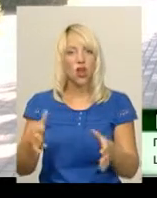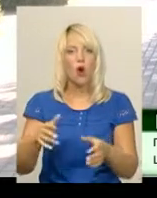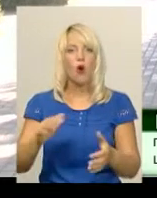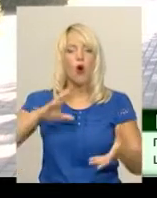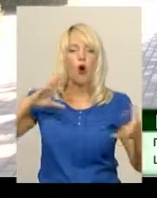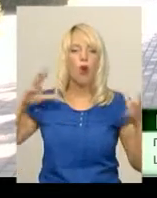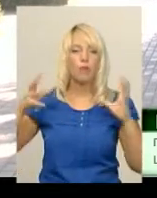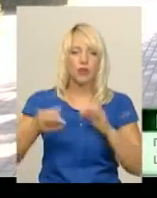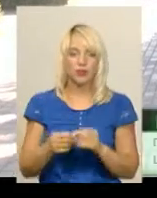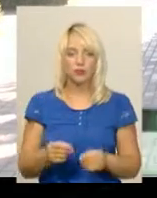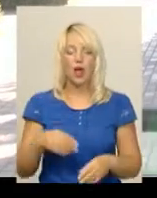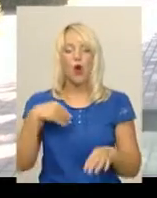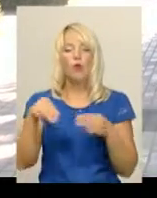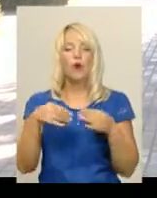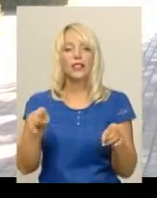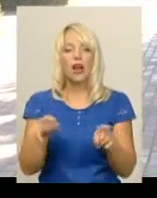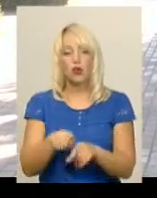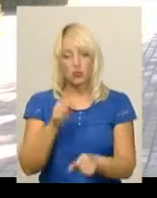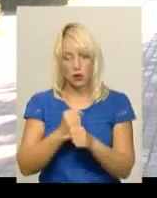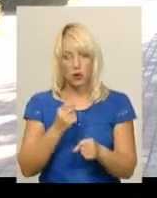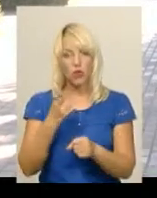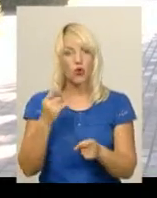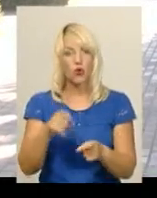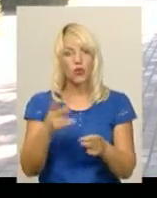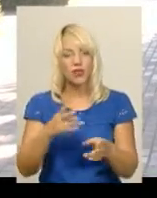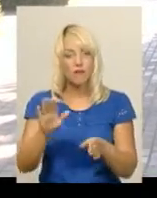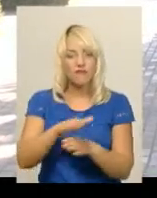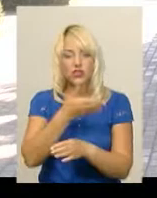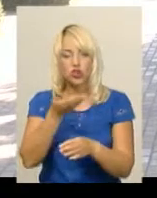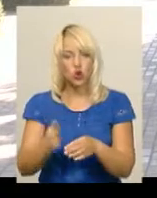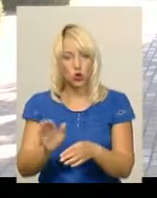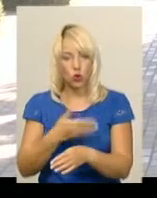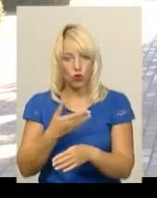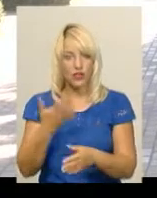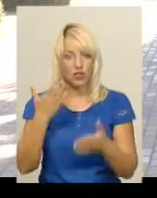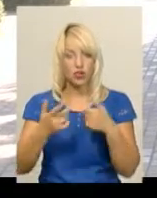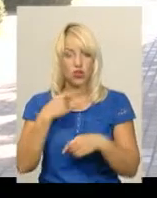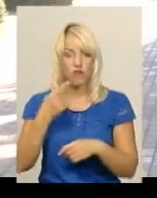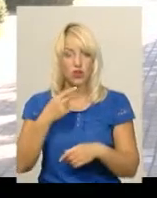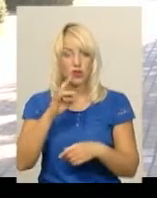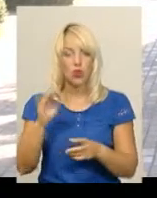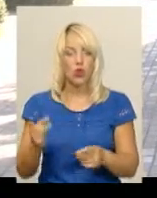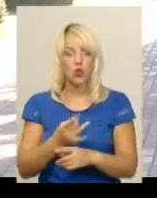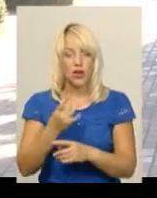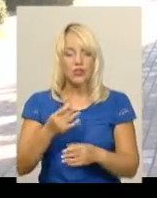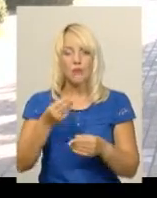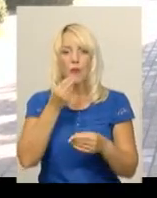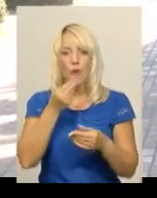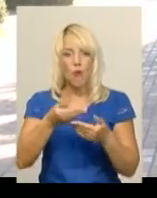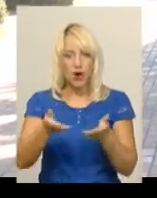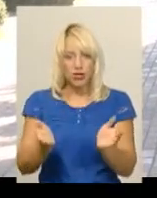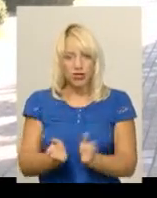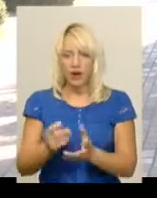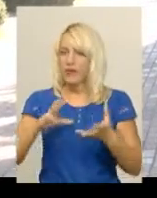Друге, політален також переробляється, але його також потрібно окремо відсортовувати. Якщо говорити про одноразовий посуд, то одноразовий посуд